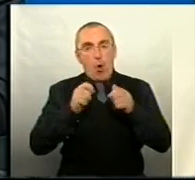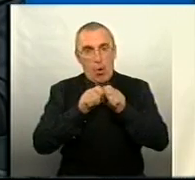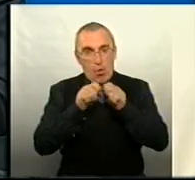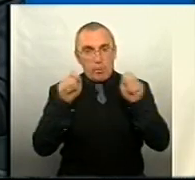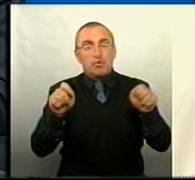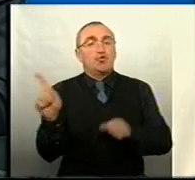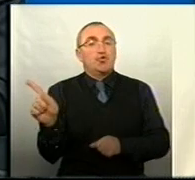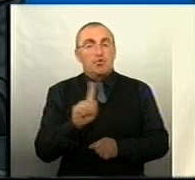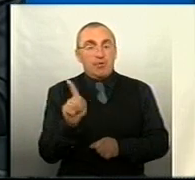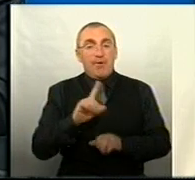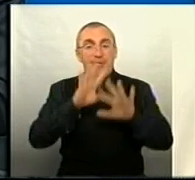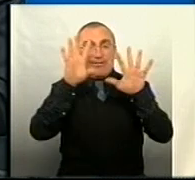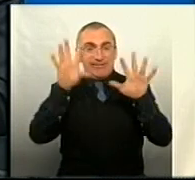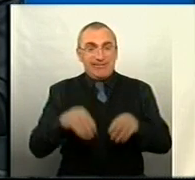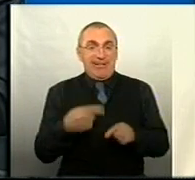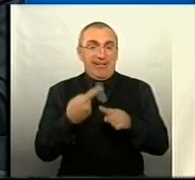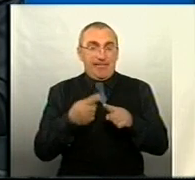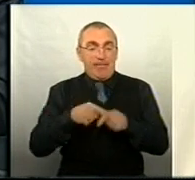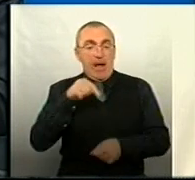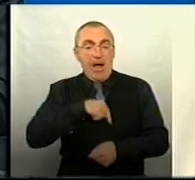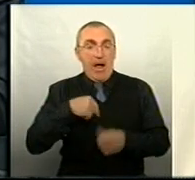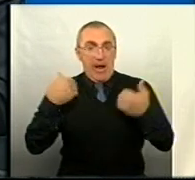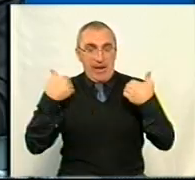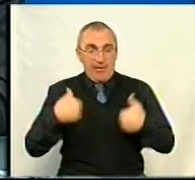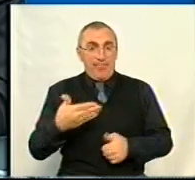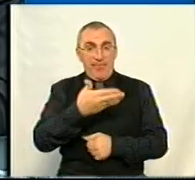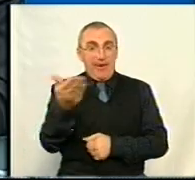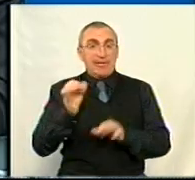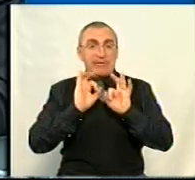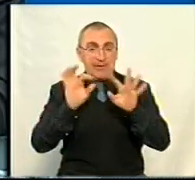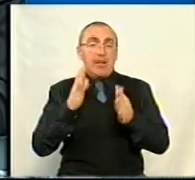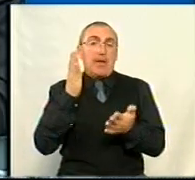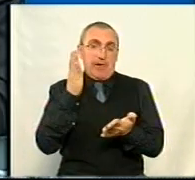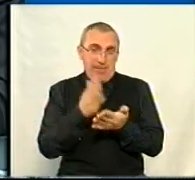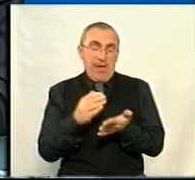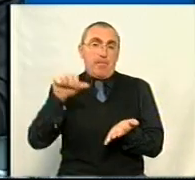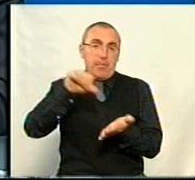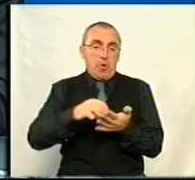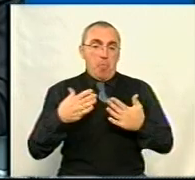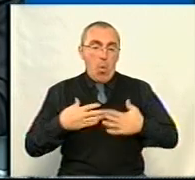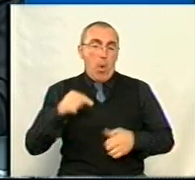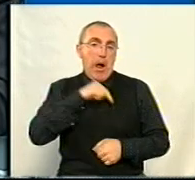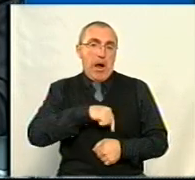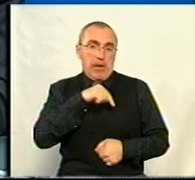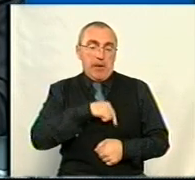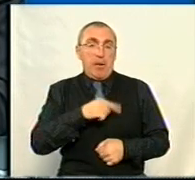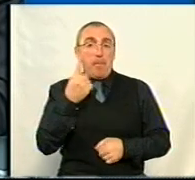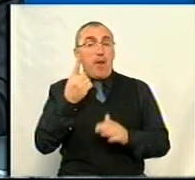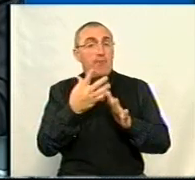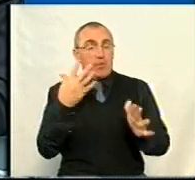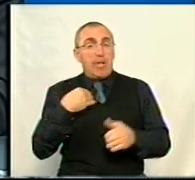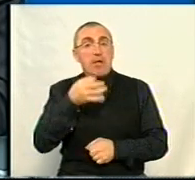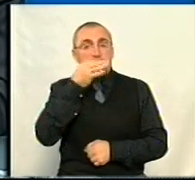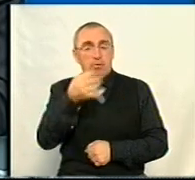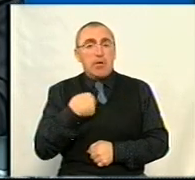що всі ті характеристики, які ви сказали, вони теж є присутні в моєму характері. Але, в першу чергу, я